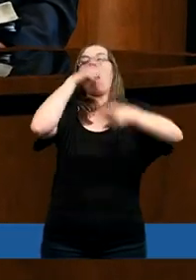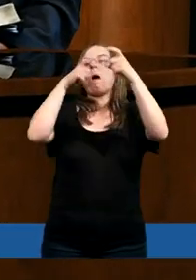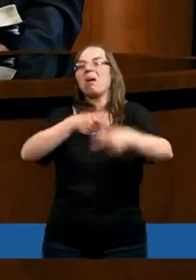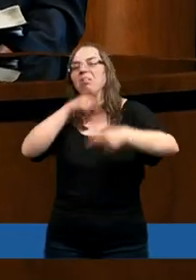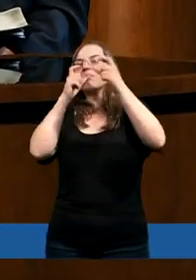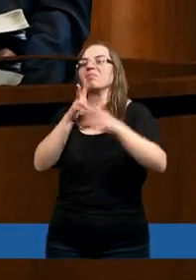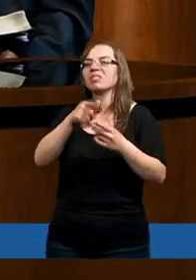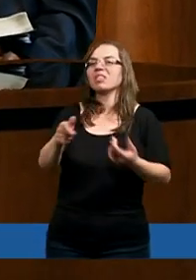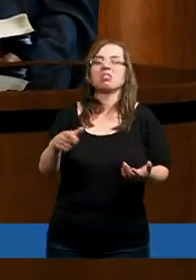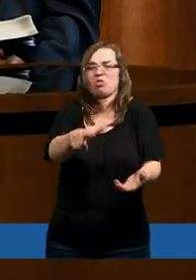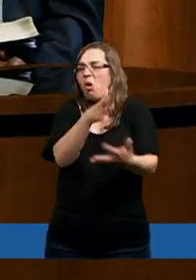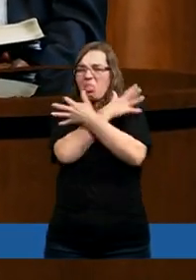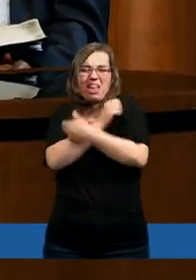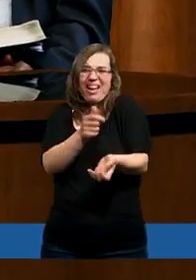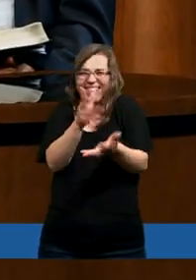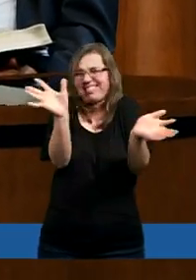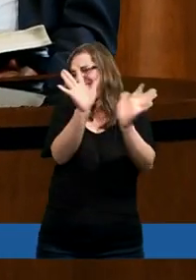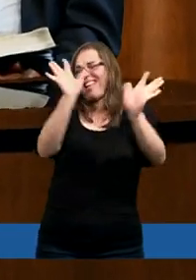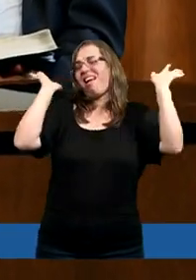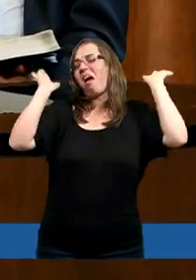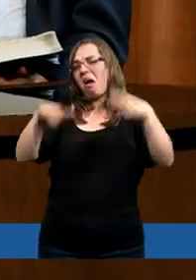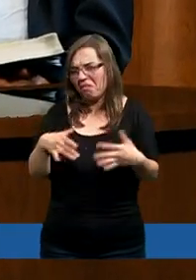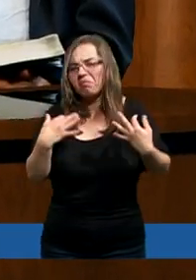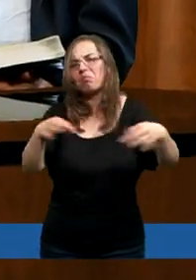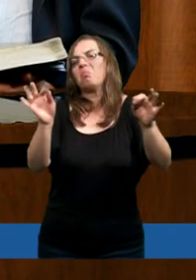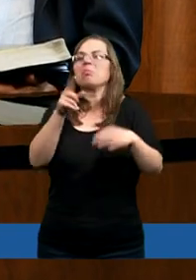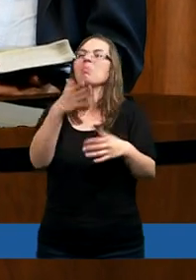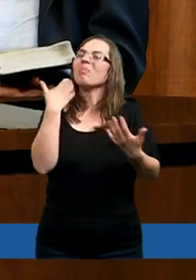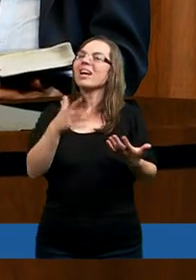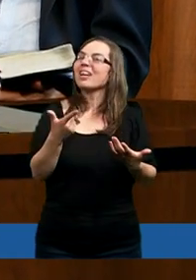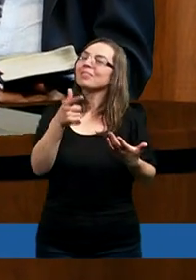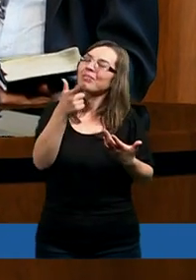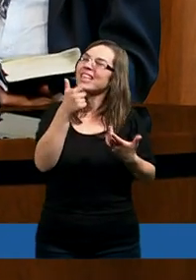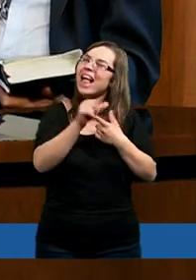wina, to nie tragedia. A więc bardzo